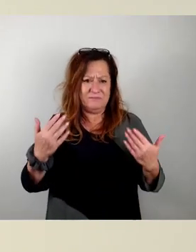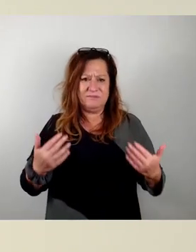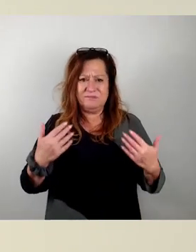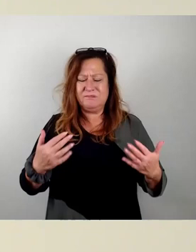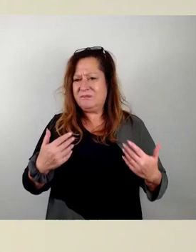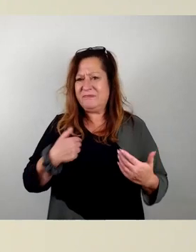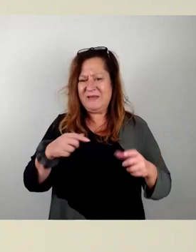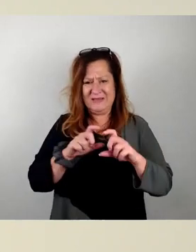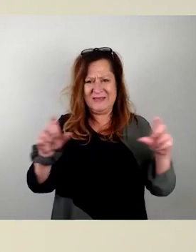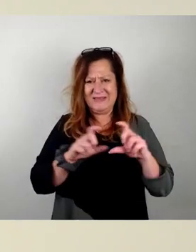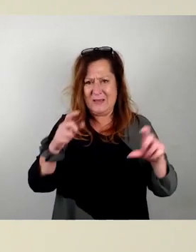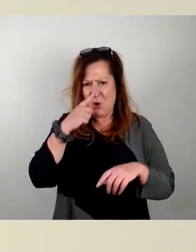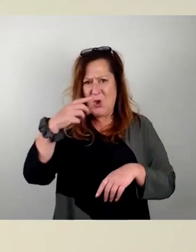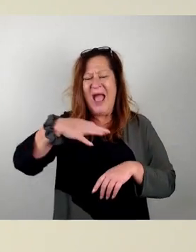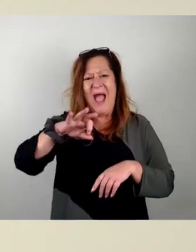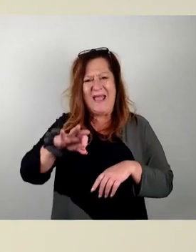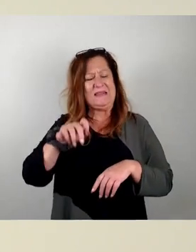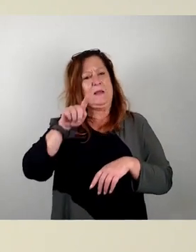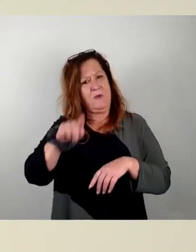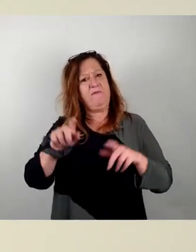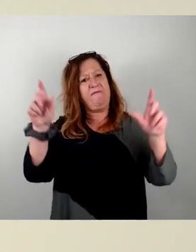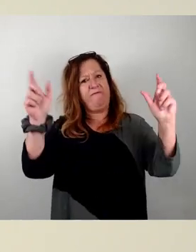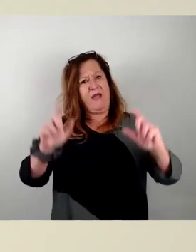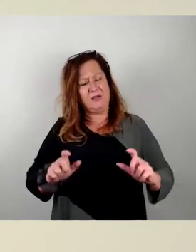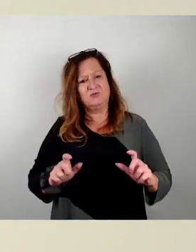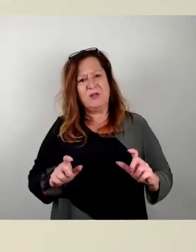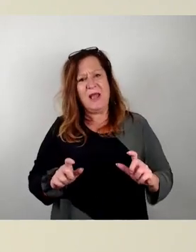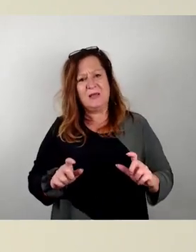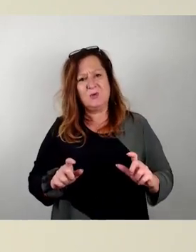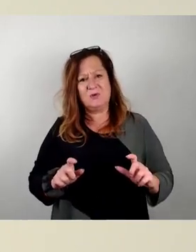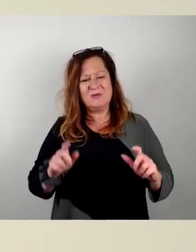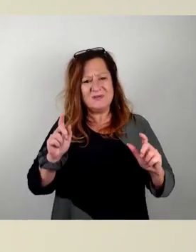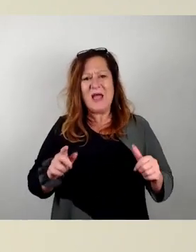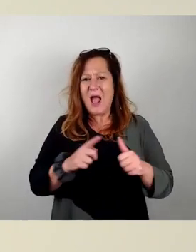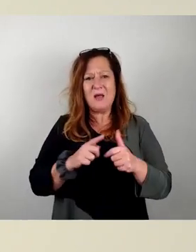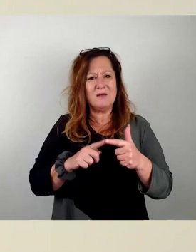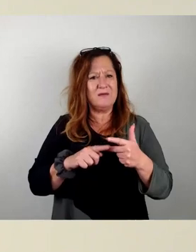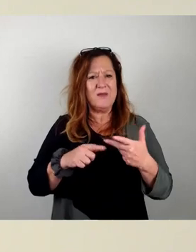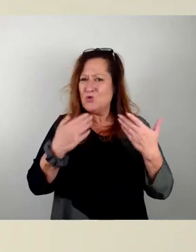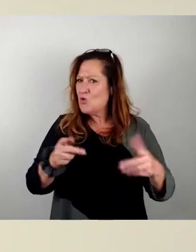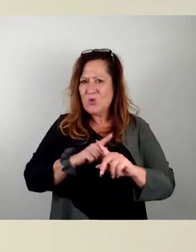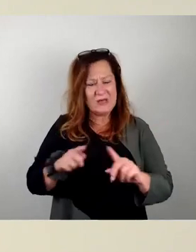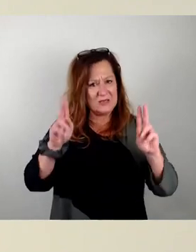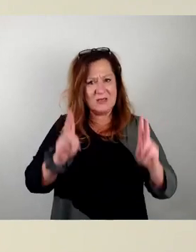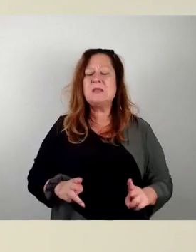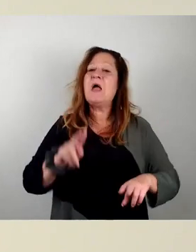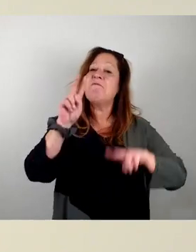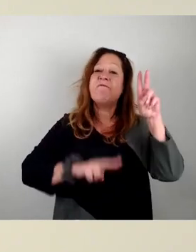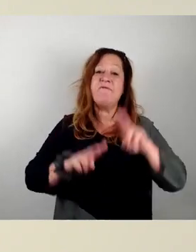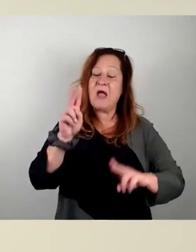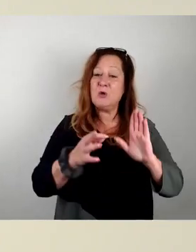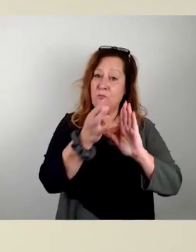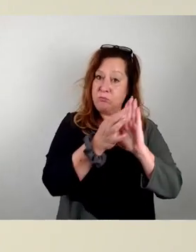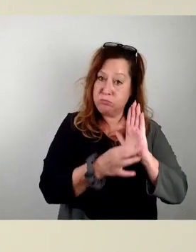haben, der Einzige bei der Veranstaltung. Das ist alles so nicht richtig. Es wurden Punkte angesprochen. Die sind alle in der